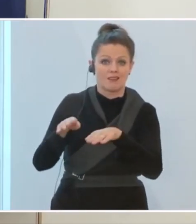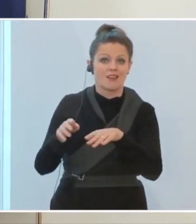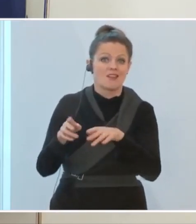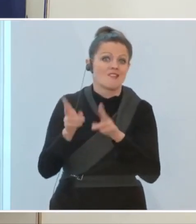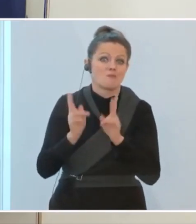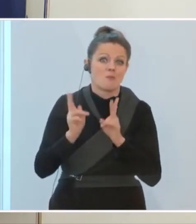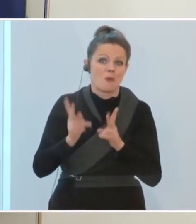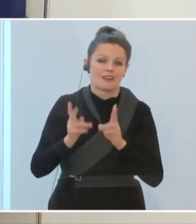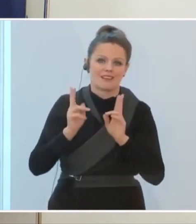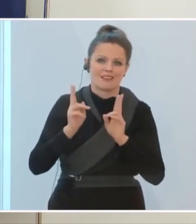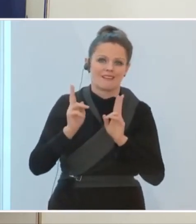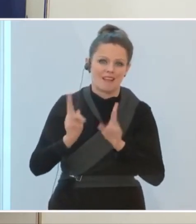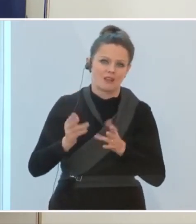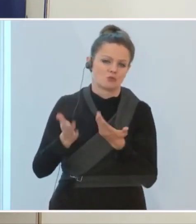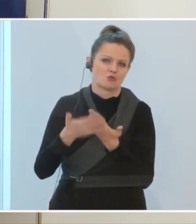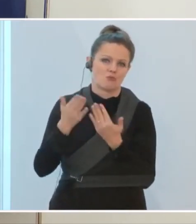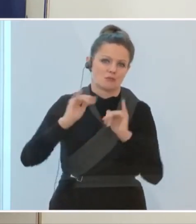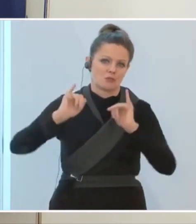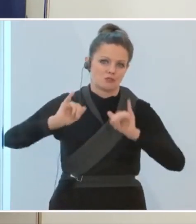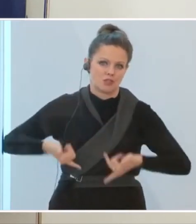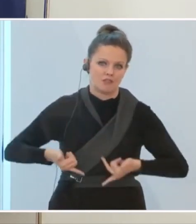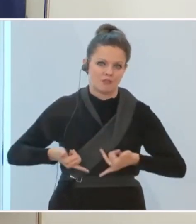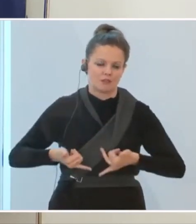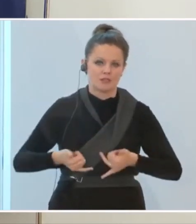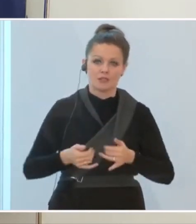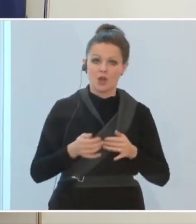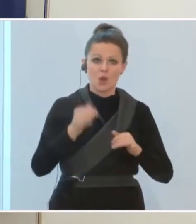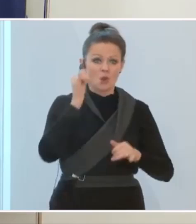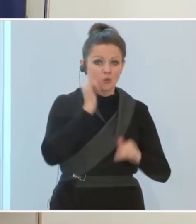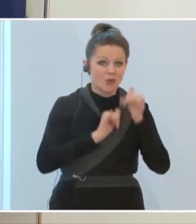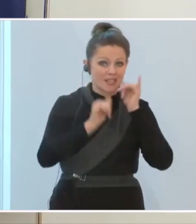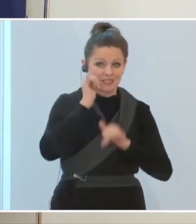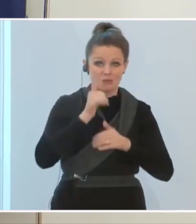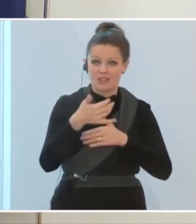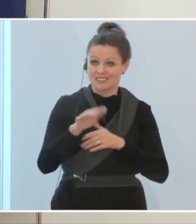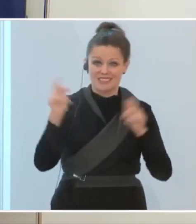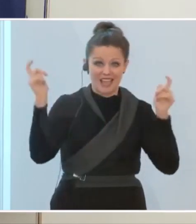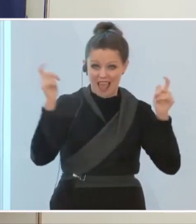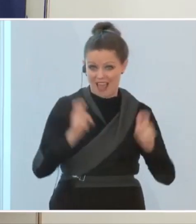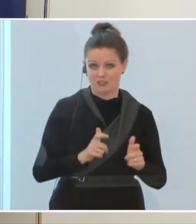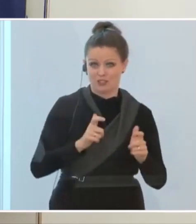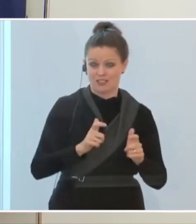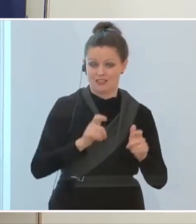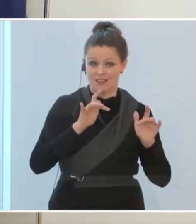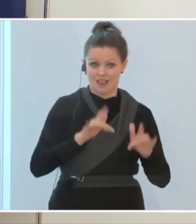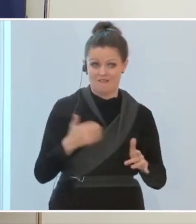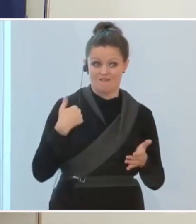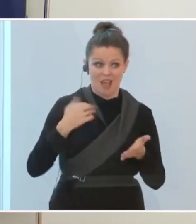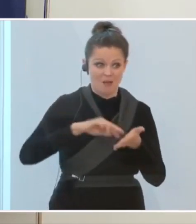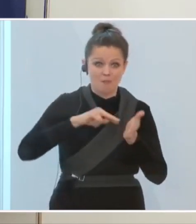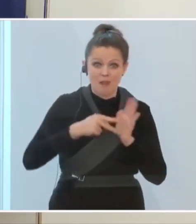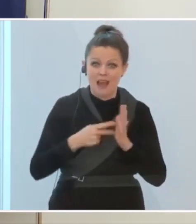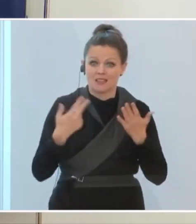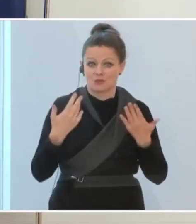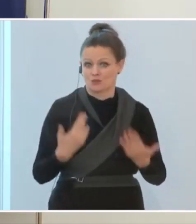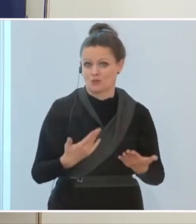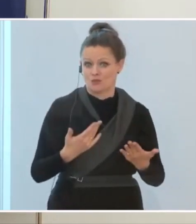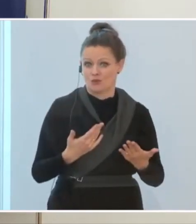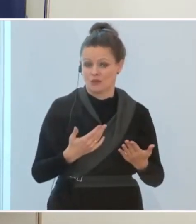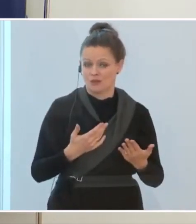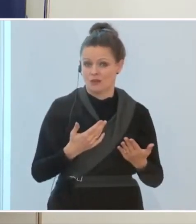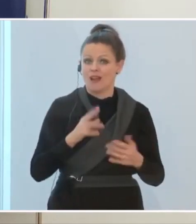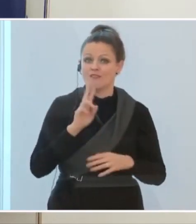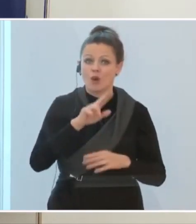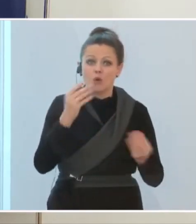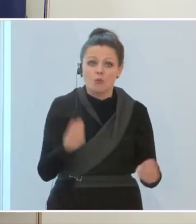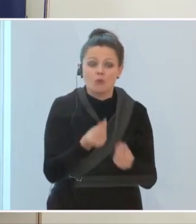und den Tourismus und die Gastronomie, die schränken wir ein, so wie wir das auch geplant hatten, schlicht und ergreifend, weil